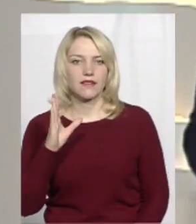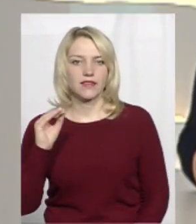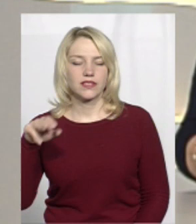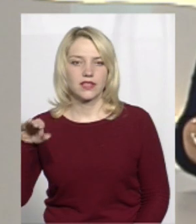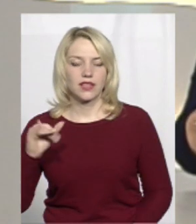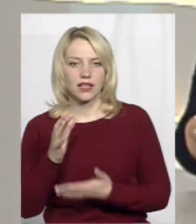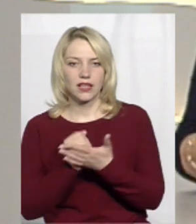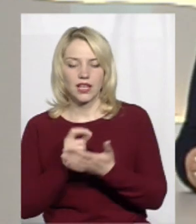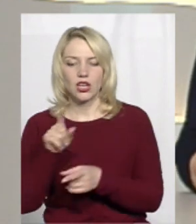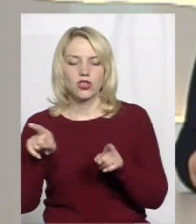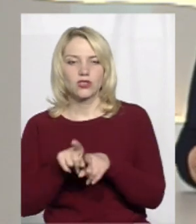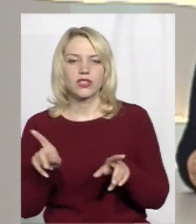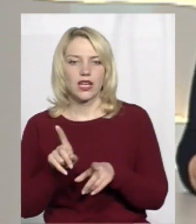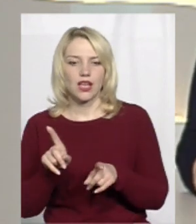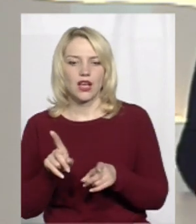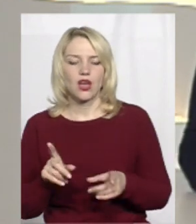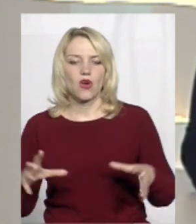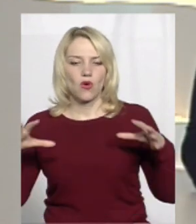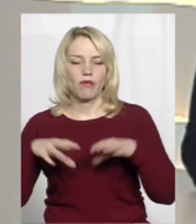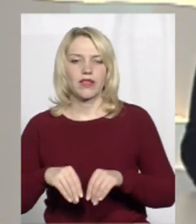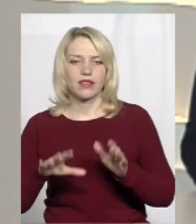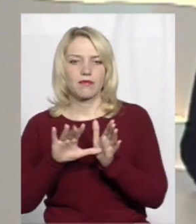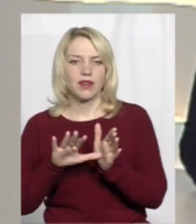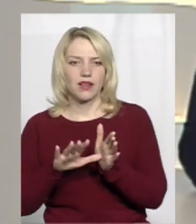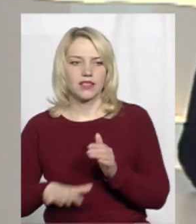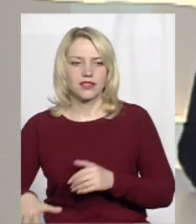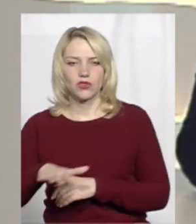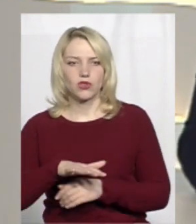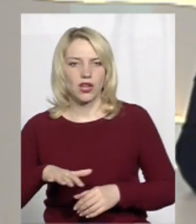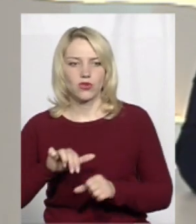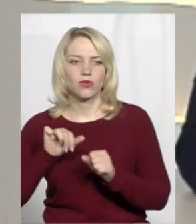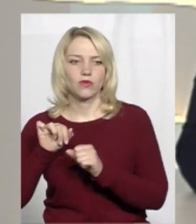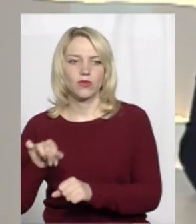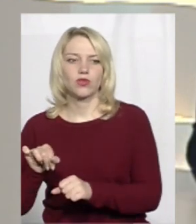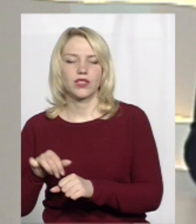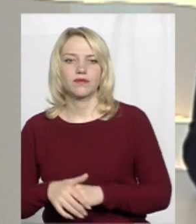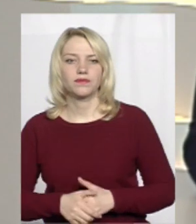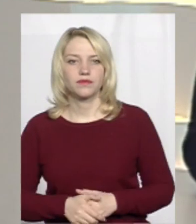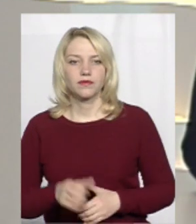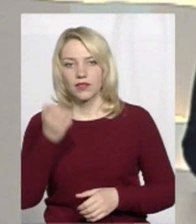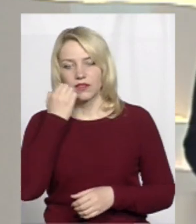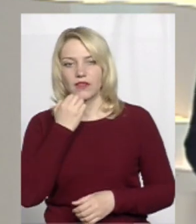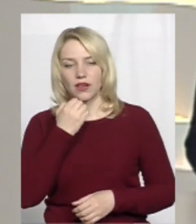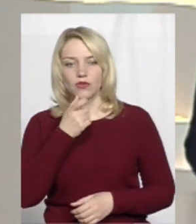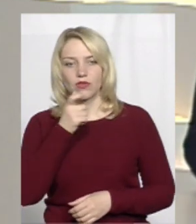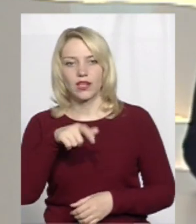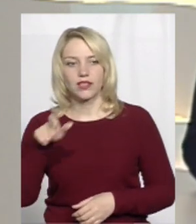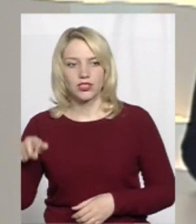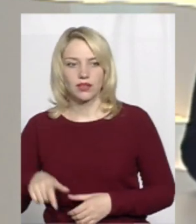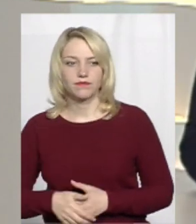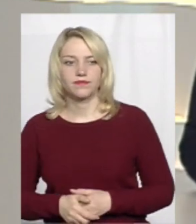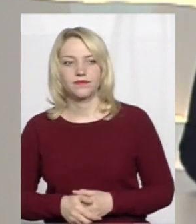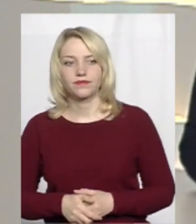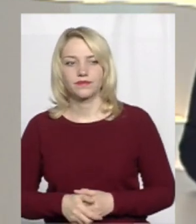це таке за об'єднання у групуванні бригада територіальної оборони. Дякую глядачам